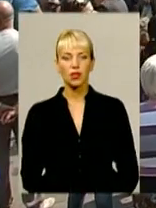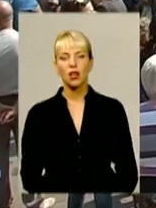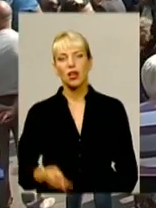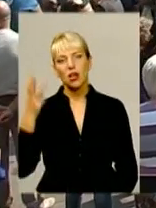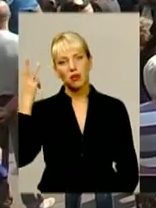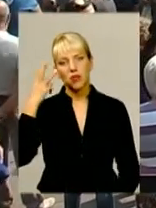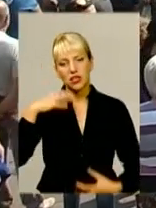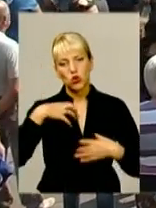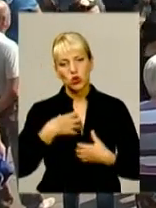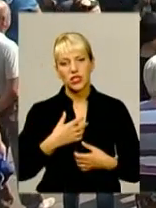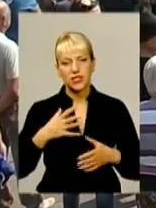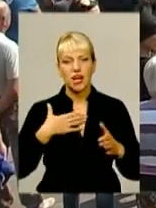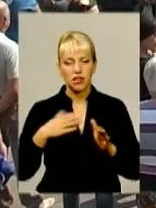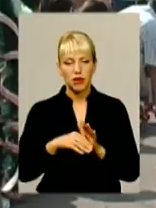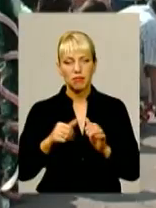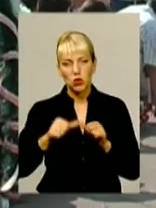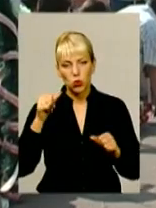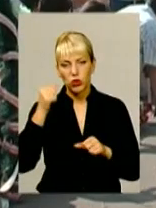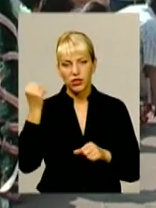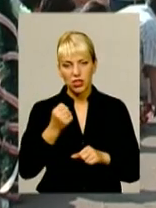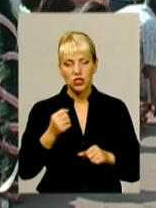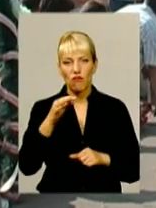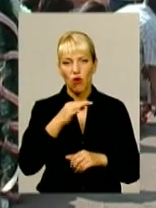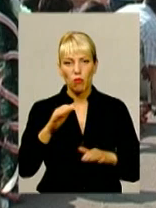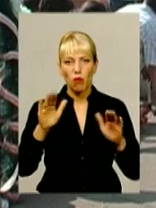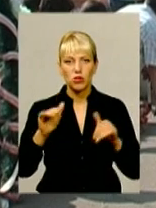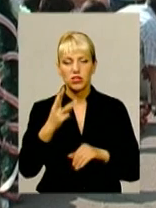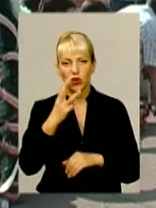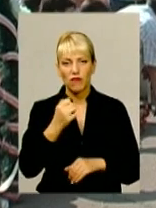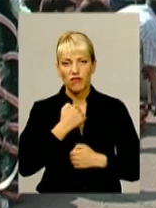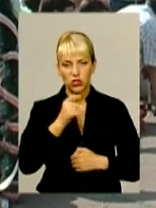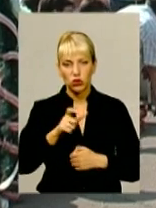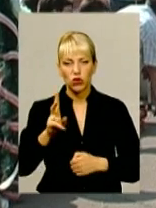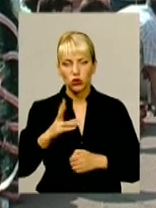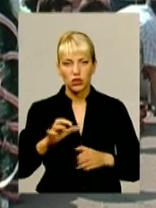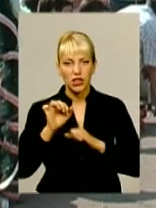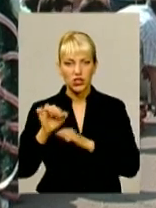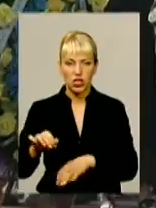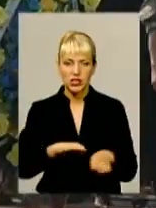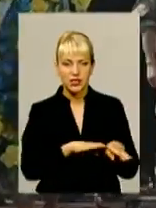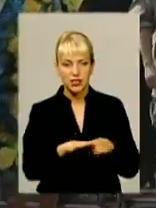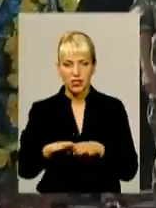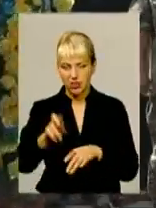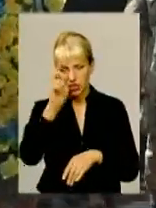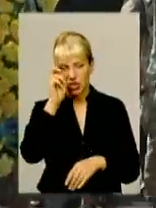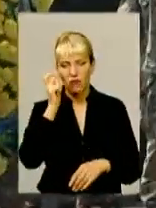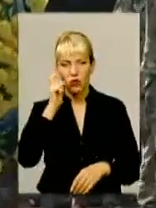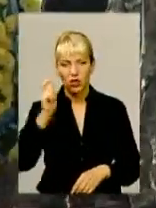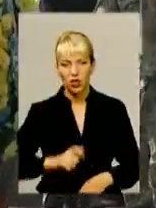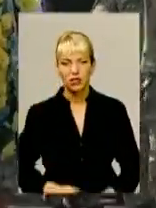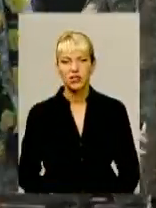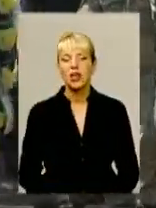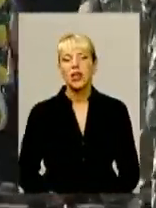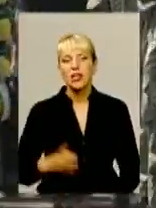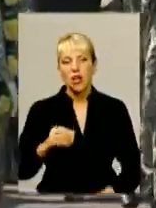Хмельниччина у жалобі. За минулий тиждень в області попрощалися із трьома військовими, які захищали цілісність української держави. На головній площі